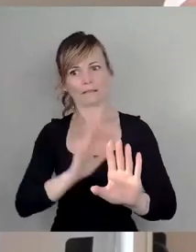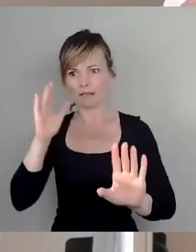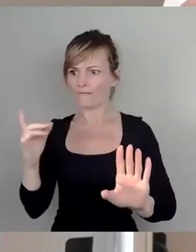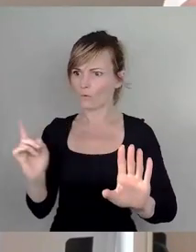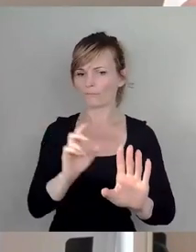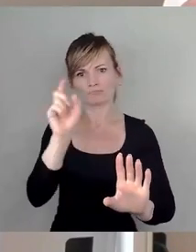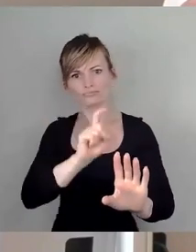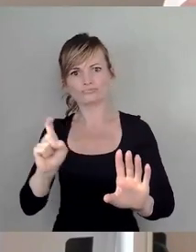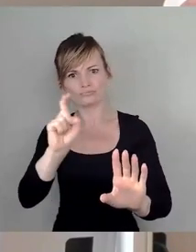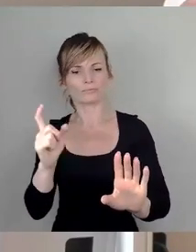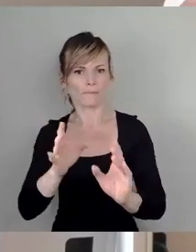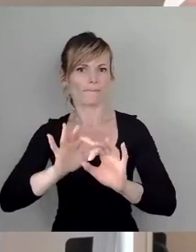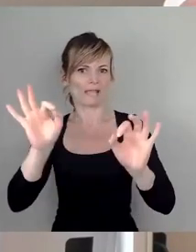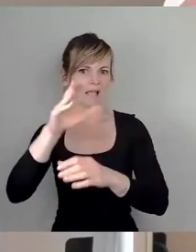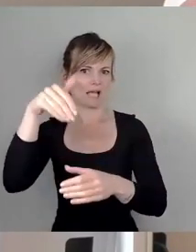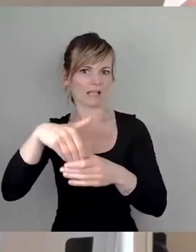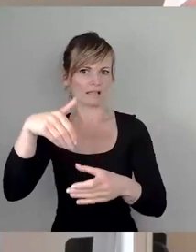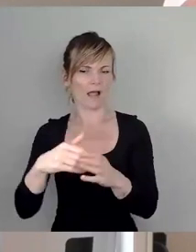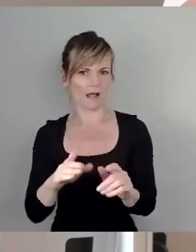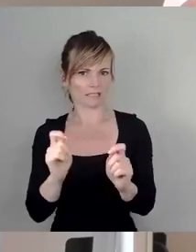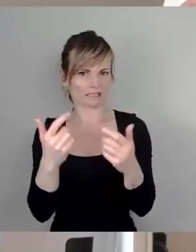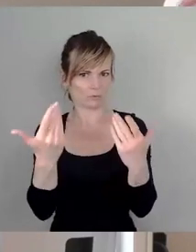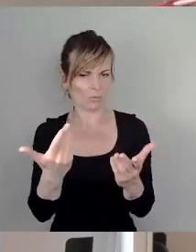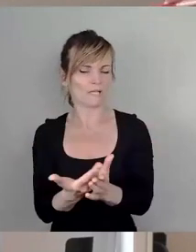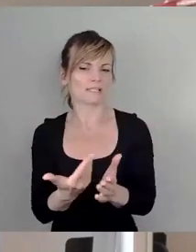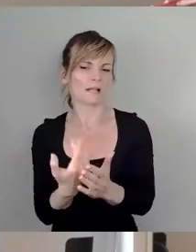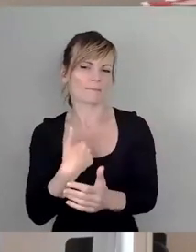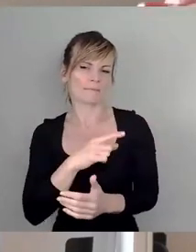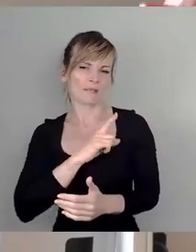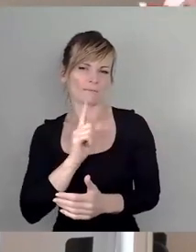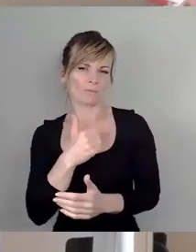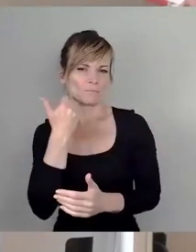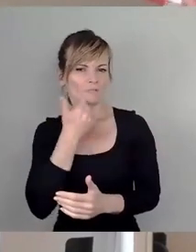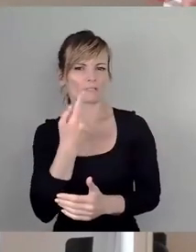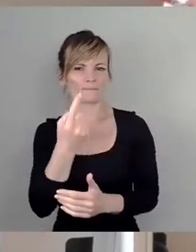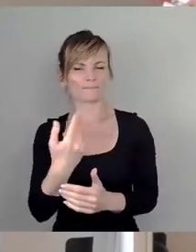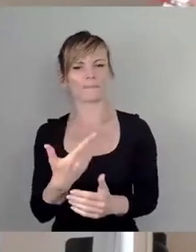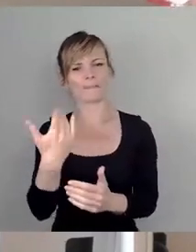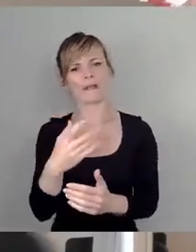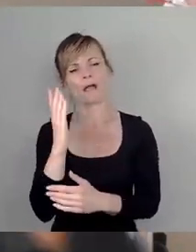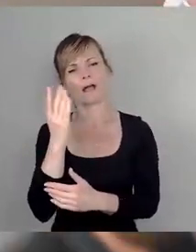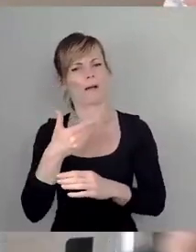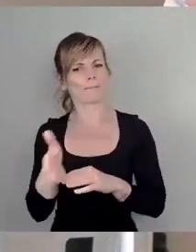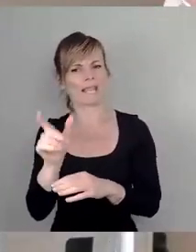Antragsinhalt und deswegen bitte auch ich noch einmal darum, den vorliegenden CDU-Antrag abzulehnen. Vielen Dank.